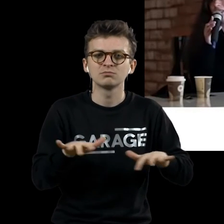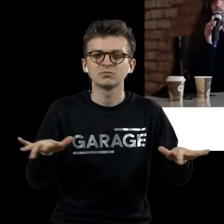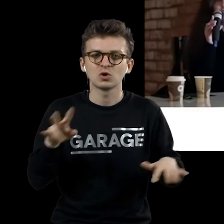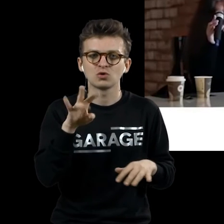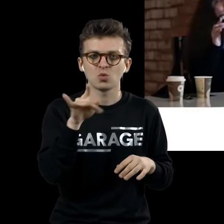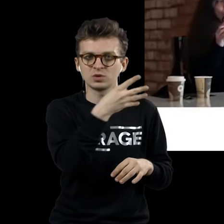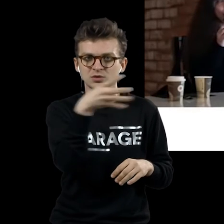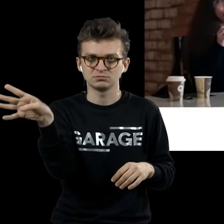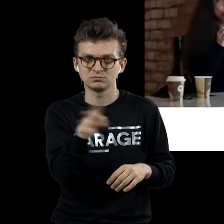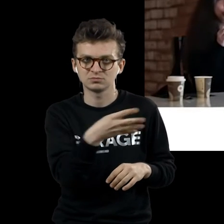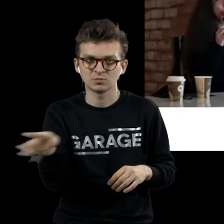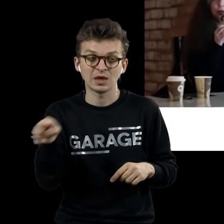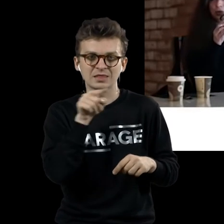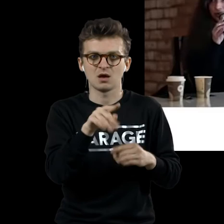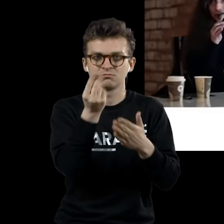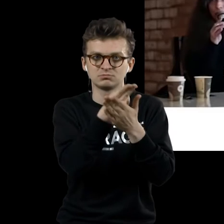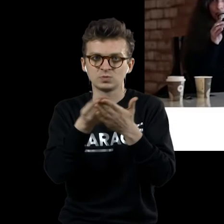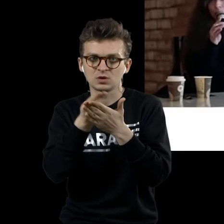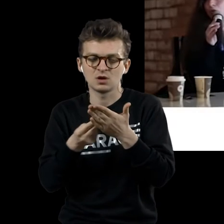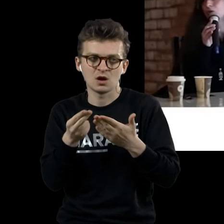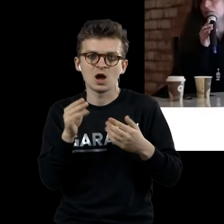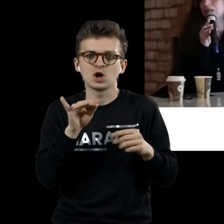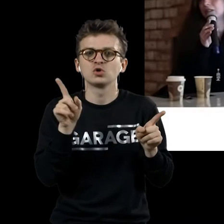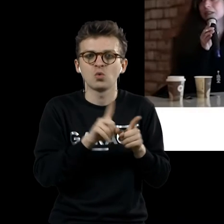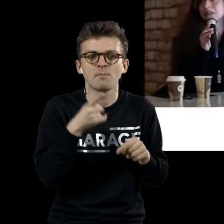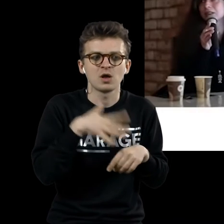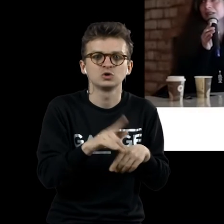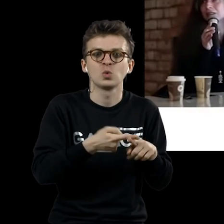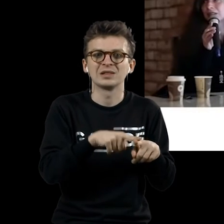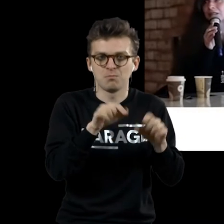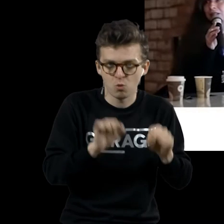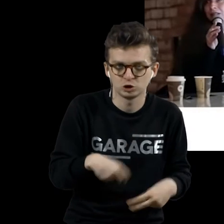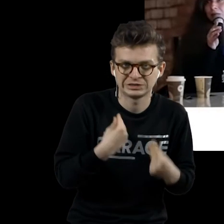рисовать. И вполне возможно, что эту фигурку можно сыграть.